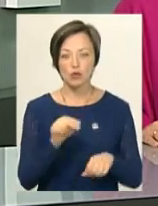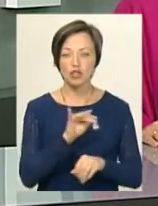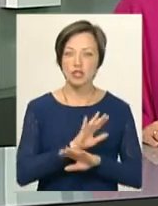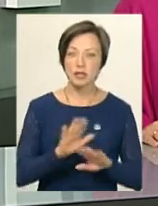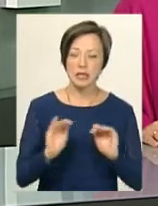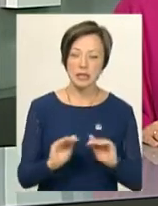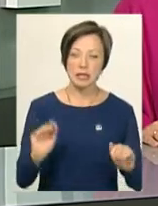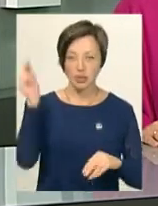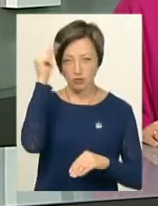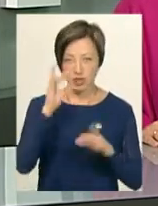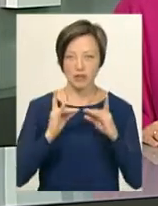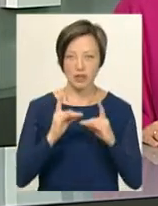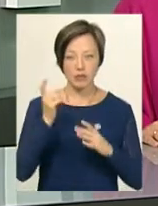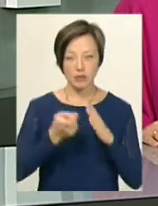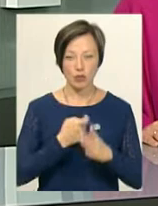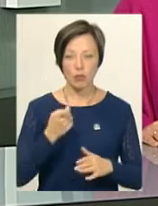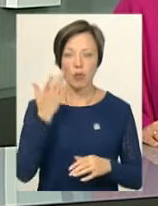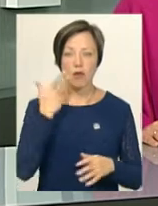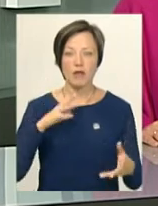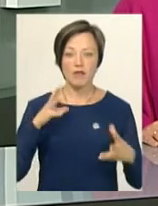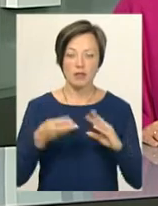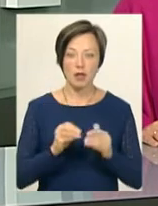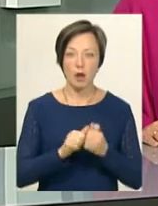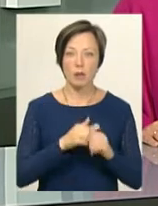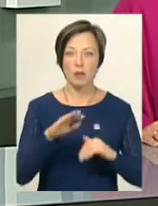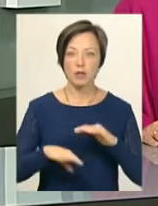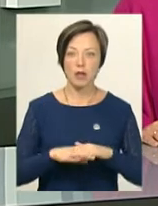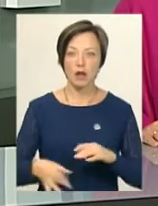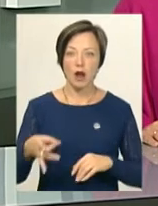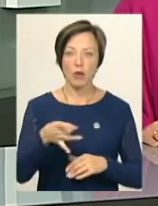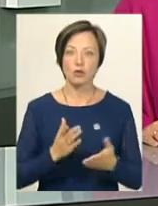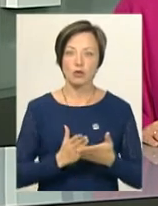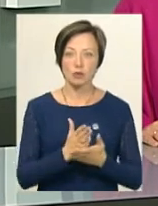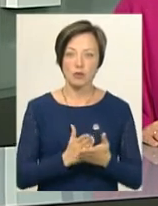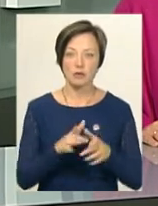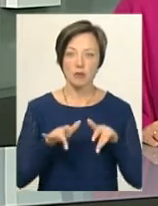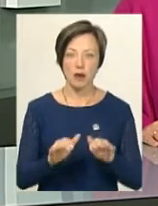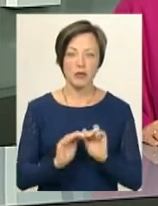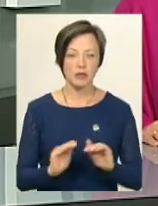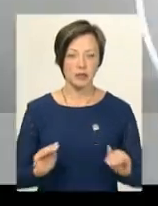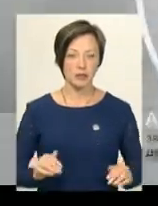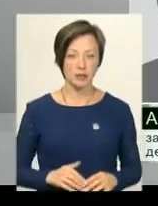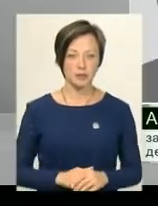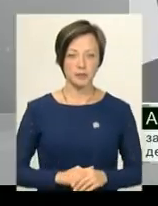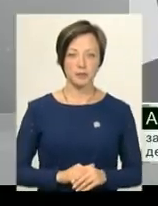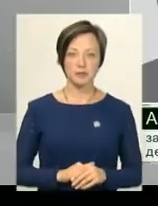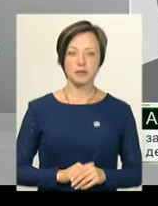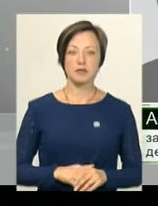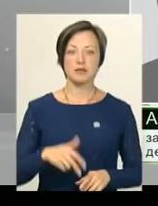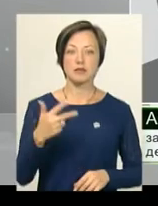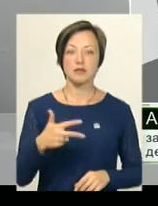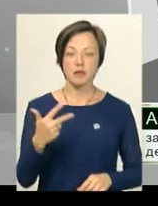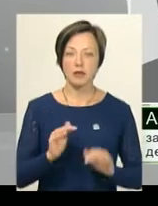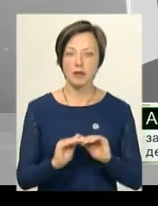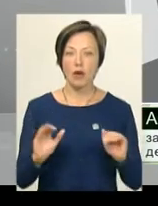навчатися в інтернаті стане відомо після висновку Кам'янець-Подільської районної служби у справах дітей. 30 дітей